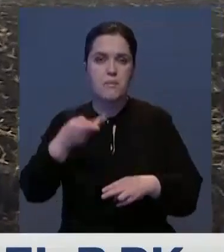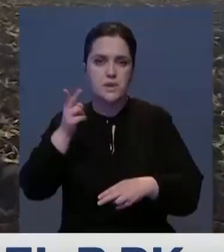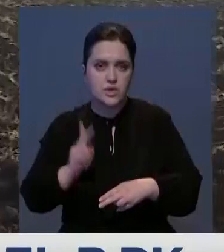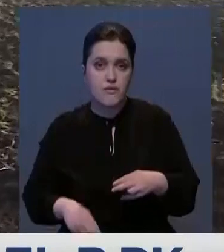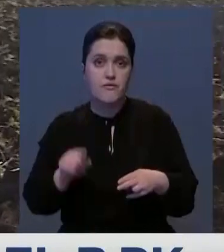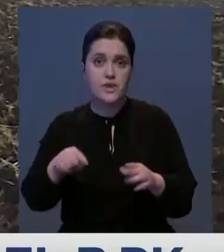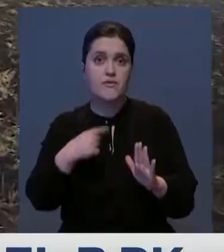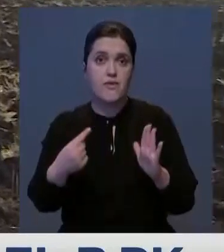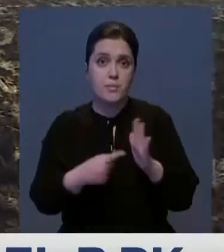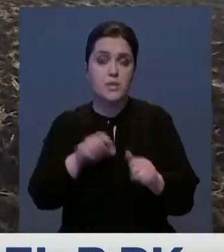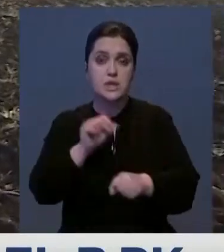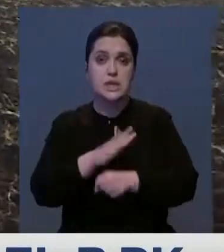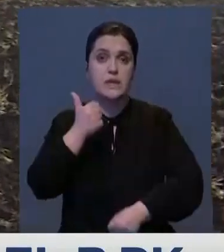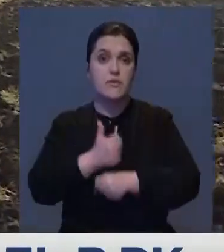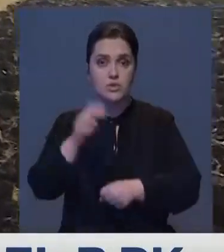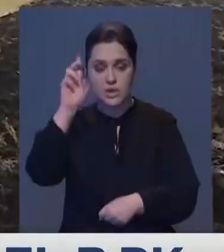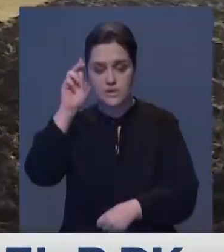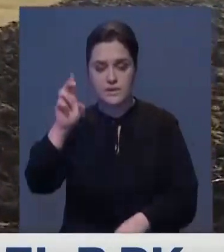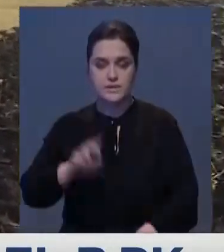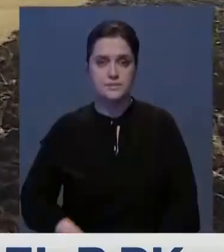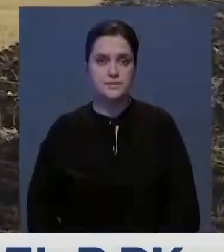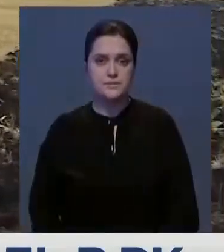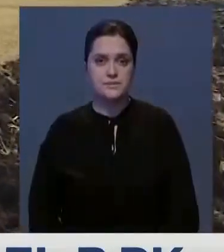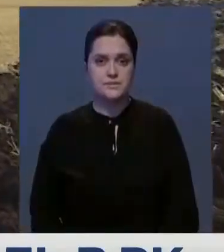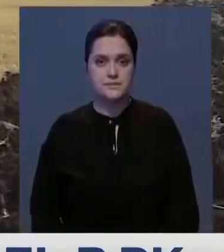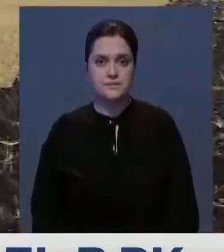Поставить точку в этом вопросе поручил глава государства.